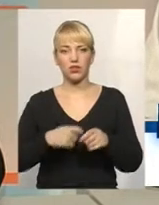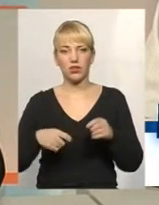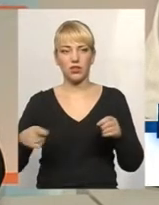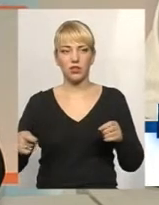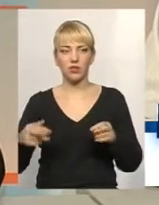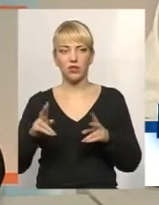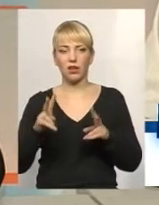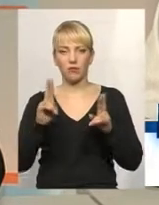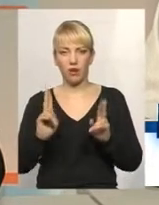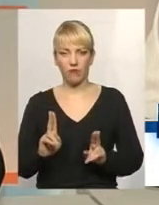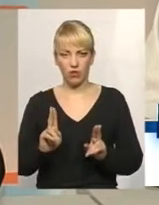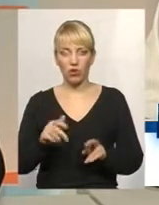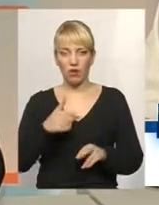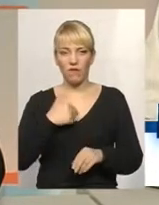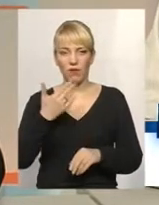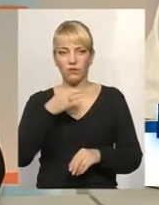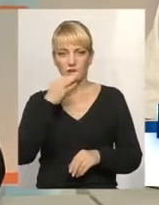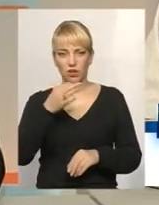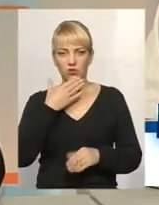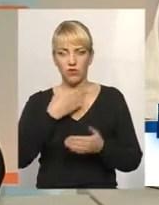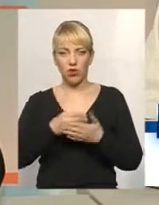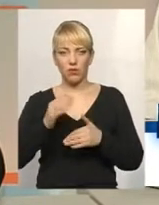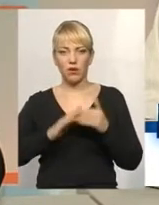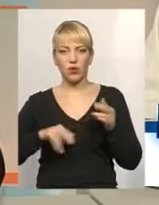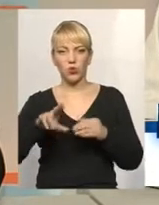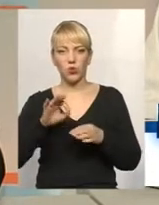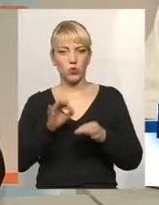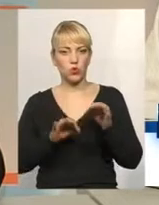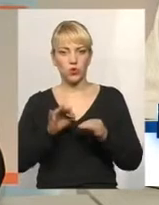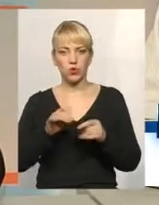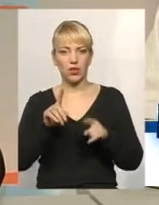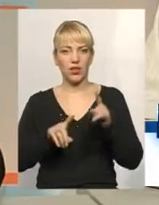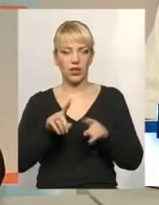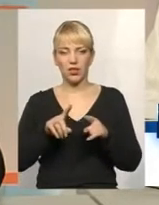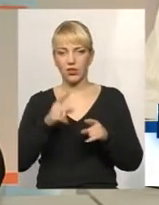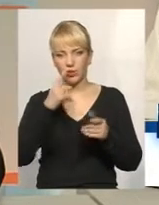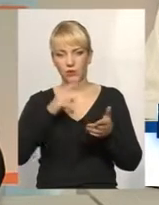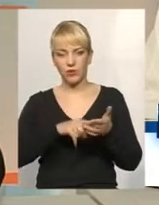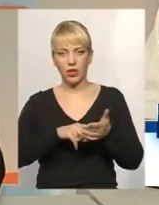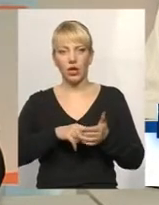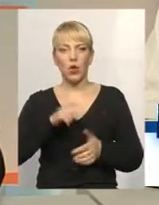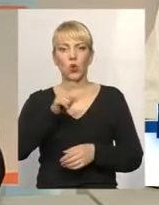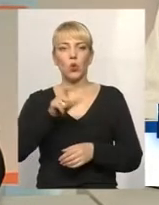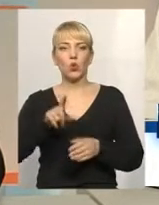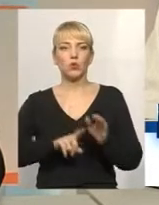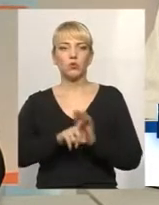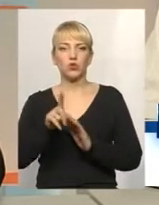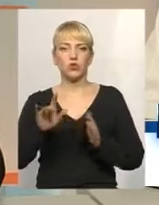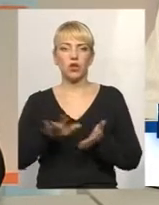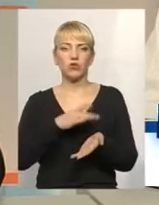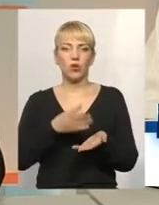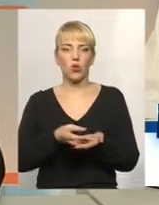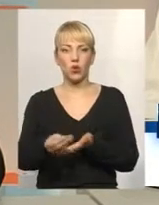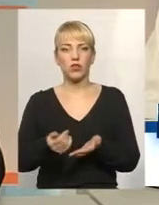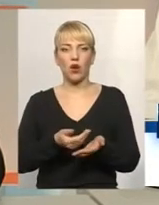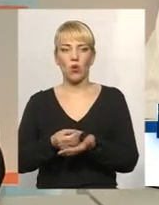зі своєї практики скажу, що до суду дуже рідко доходить. Навіть люди починають розраховуватись